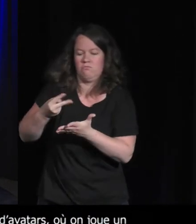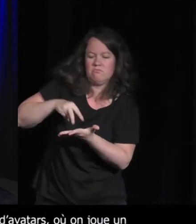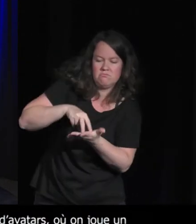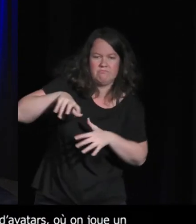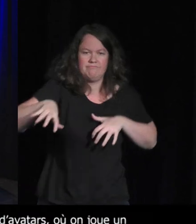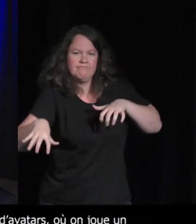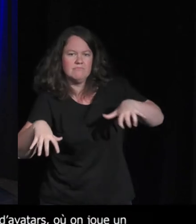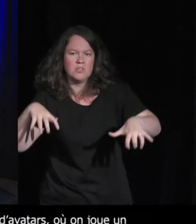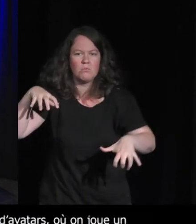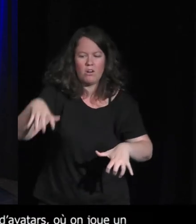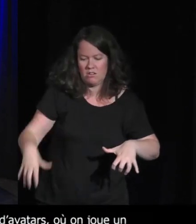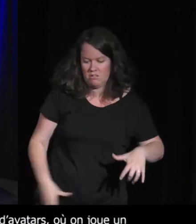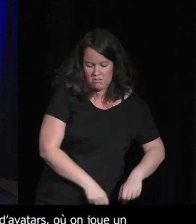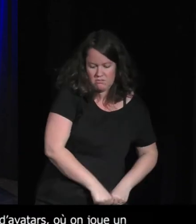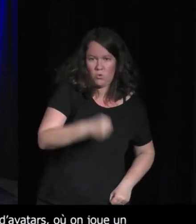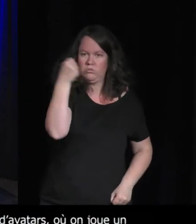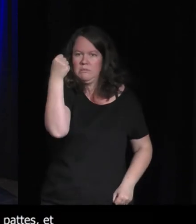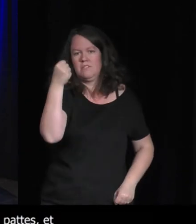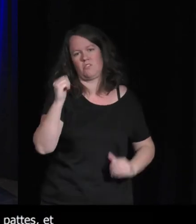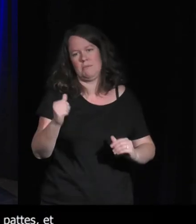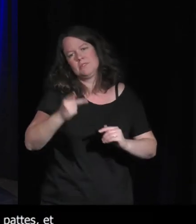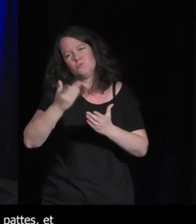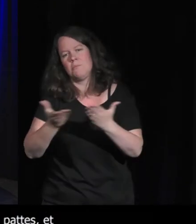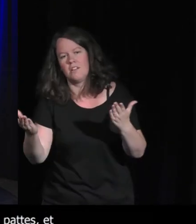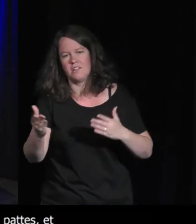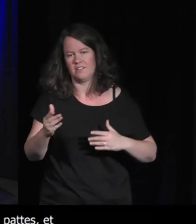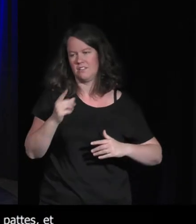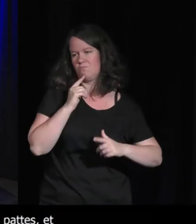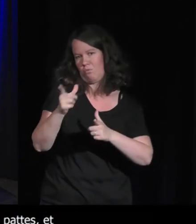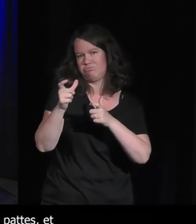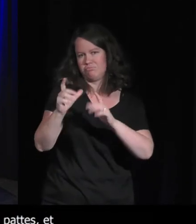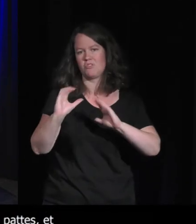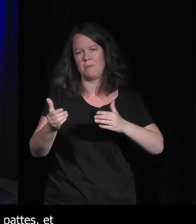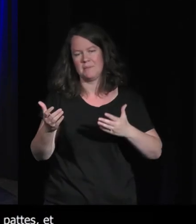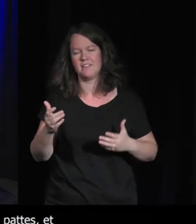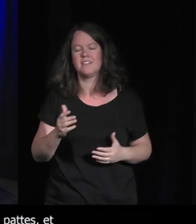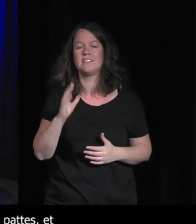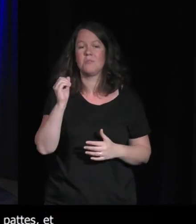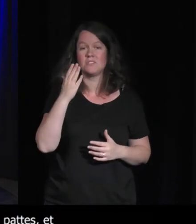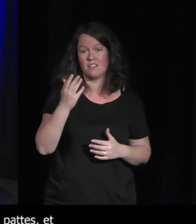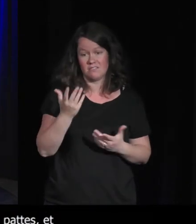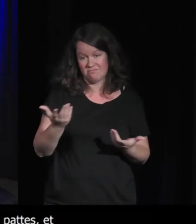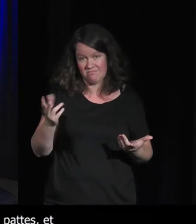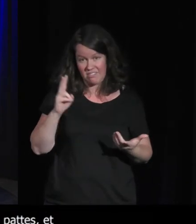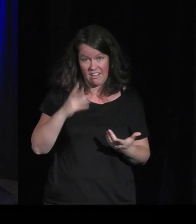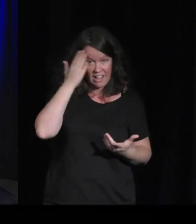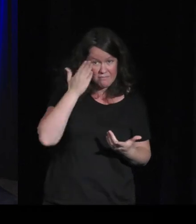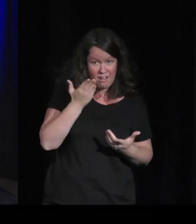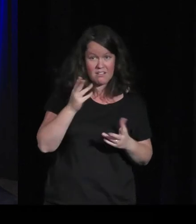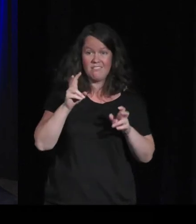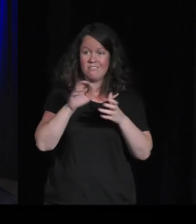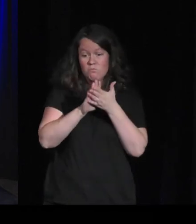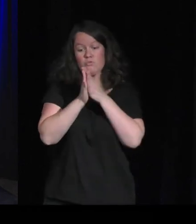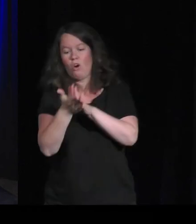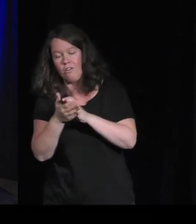et éventuellement une grosse épée parce que c'est toujours plus cool mais c'est quoi finalement la différence entre les deux propositions disons qu y toute la